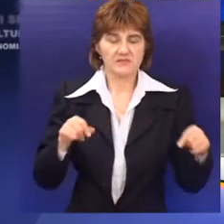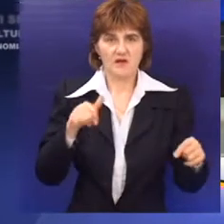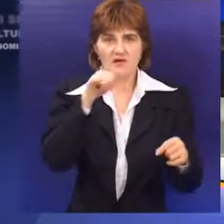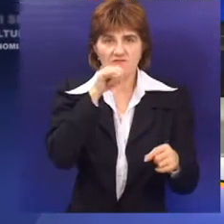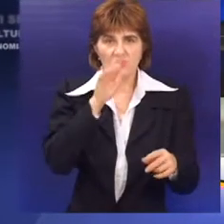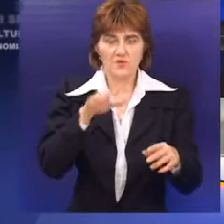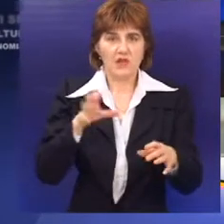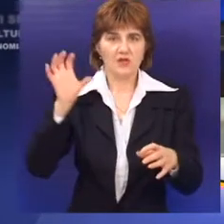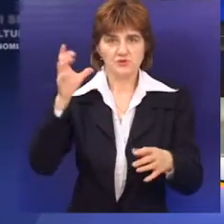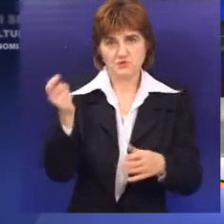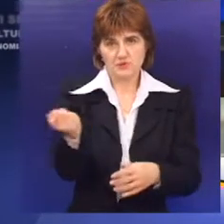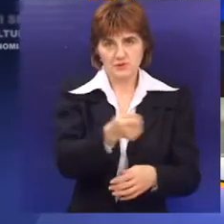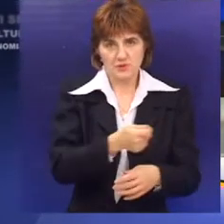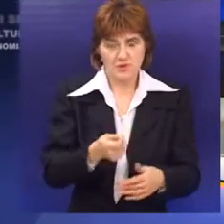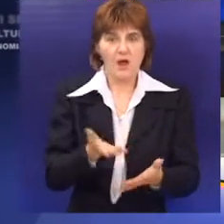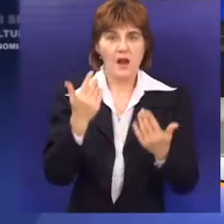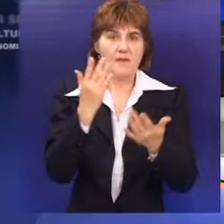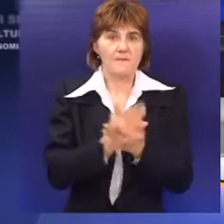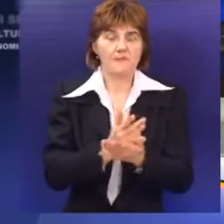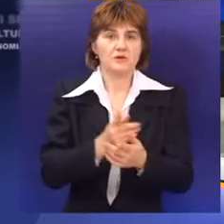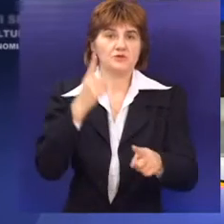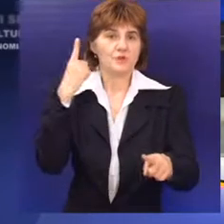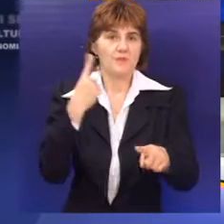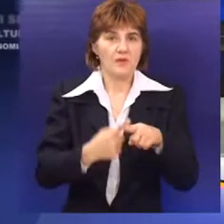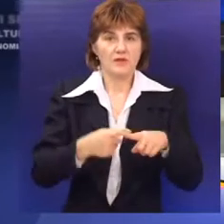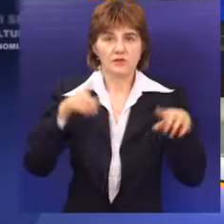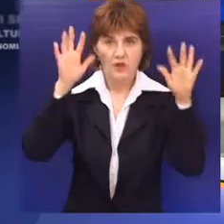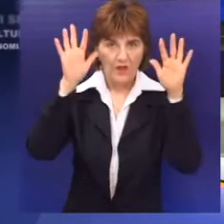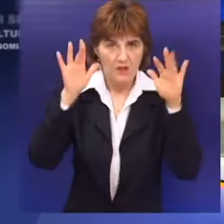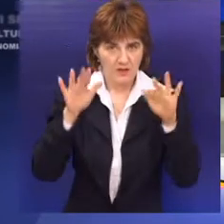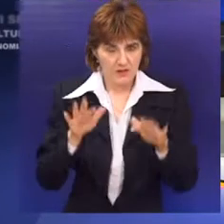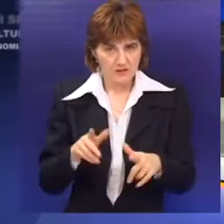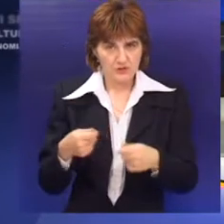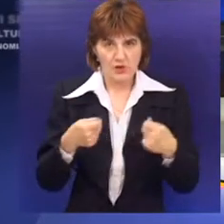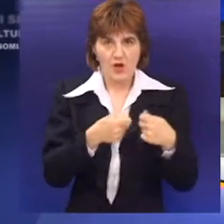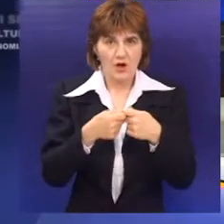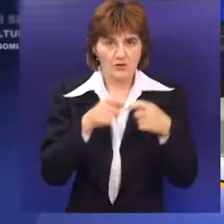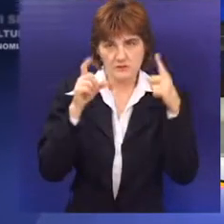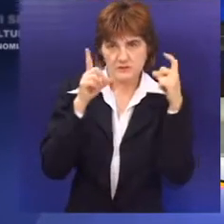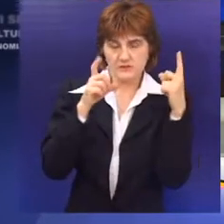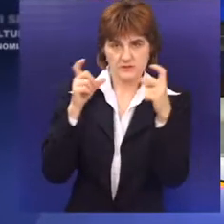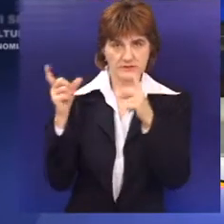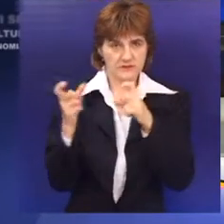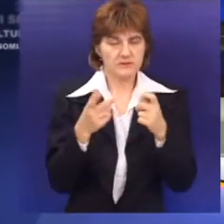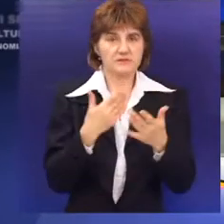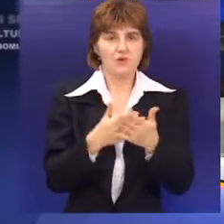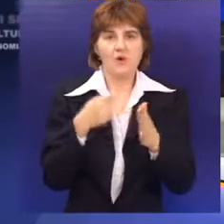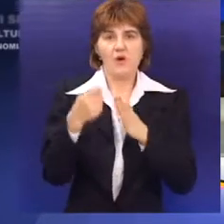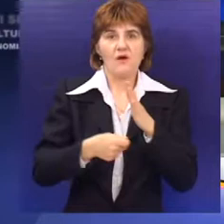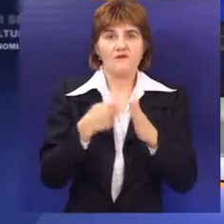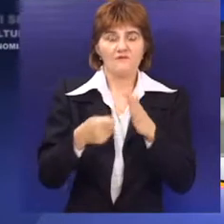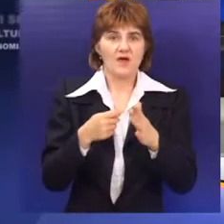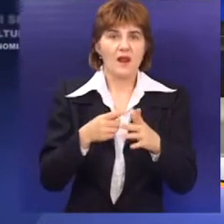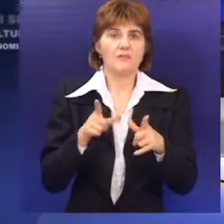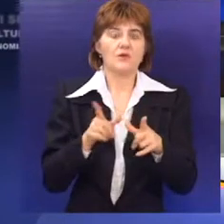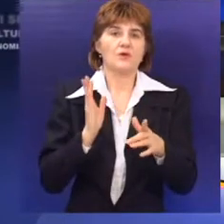vodovoda na sunčanom satu. Kiša i loše vremeni su sprečili decu i organizatora da snime poslednje kadrove za film o